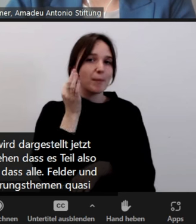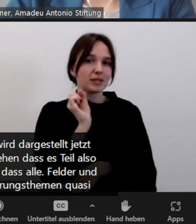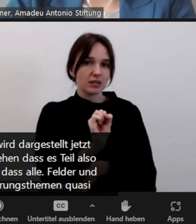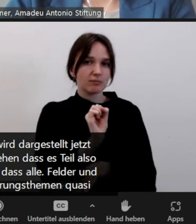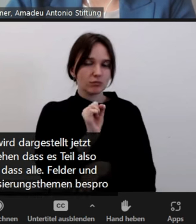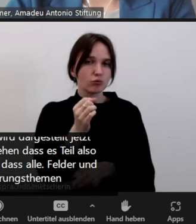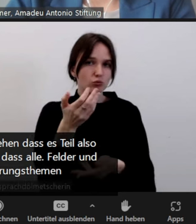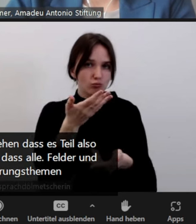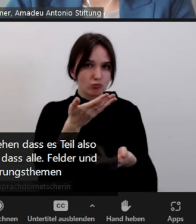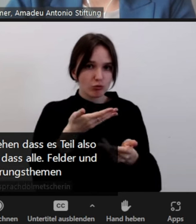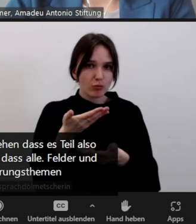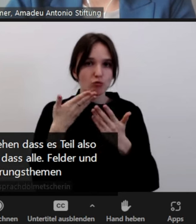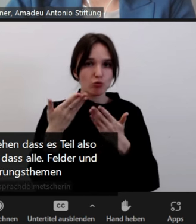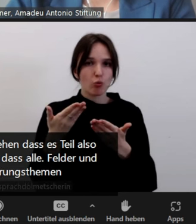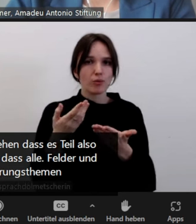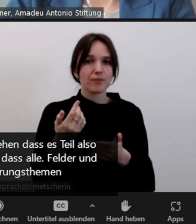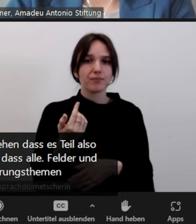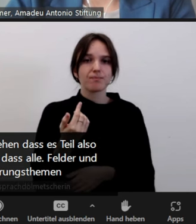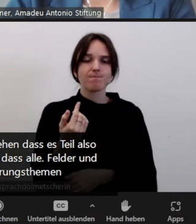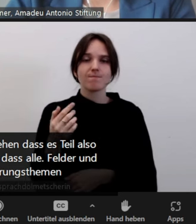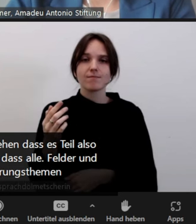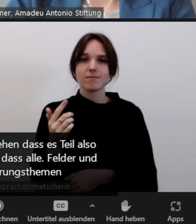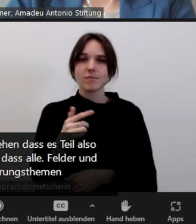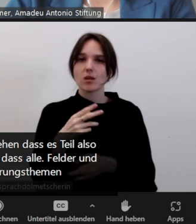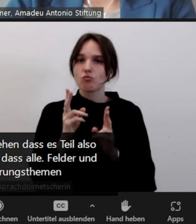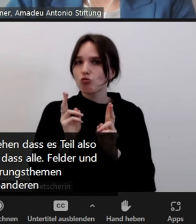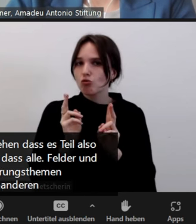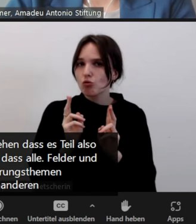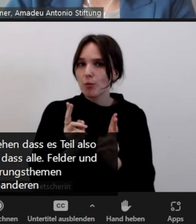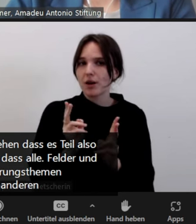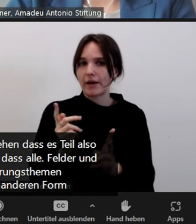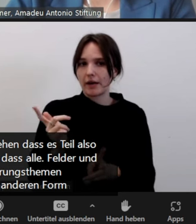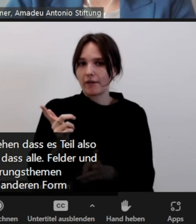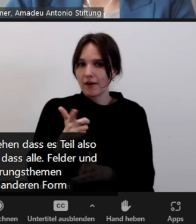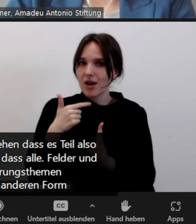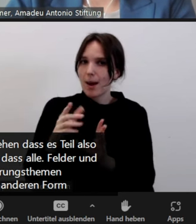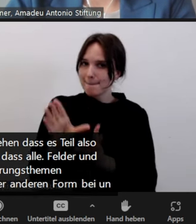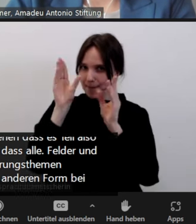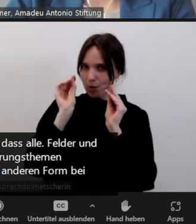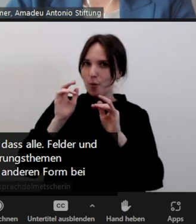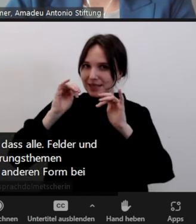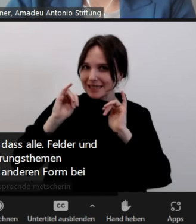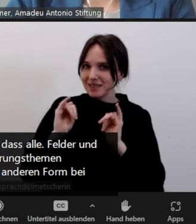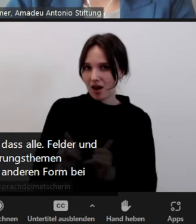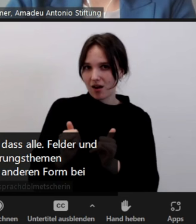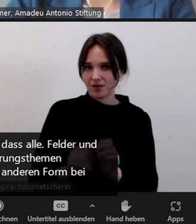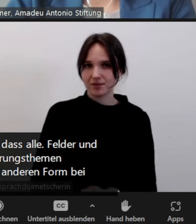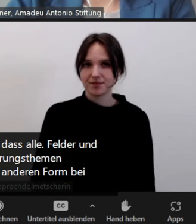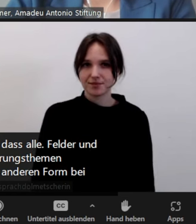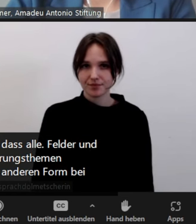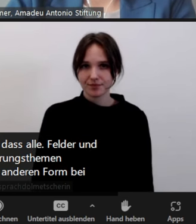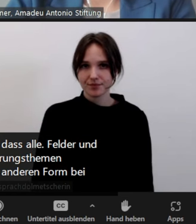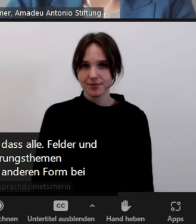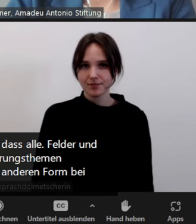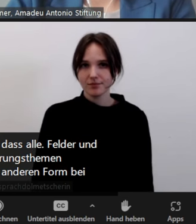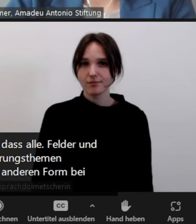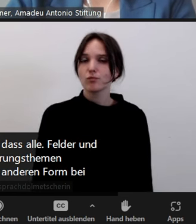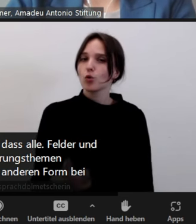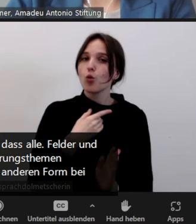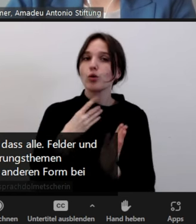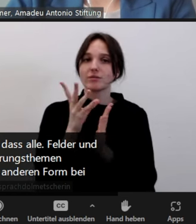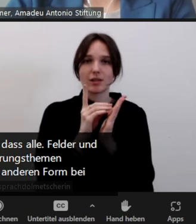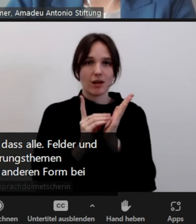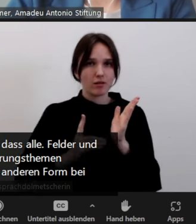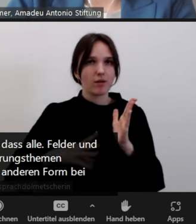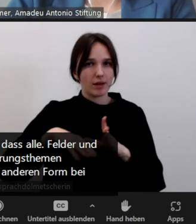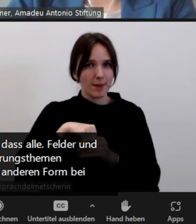besprochen werden, die landen in der einen oder anderen Form bei uns im Datensatz letztendlich